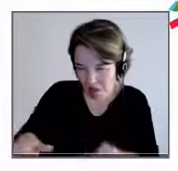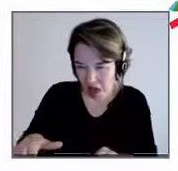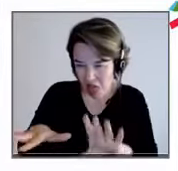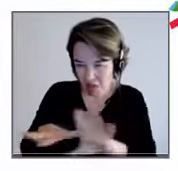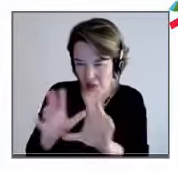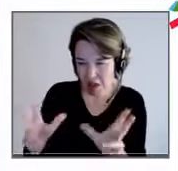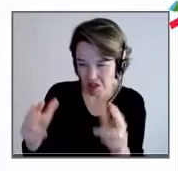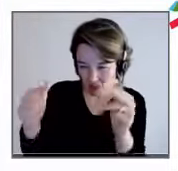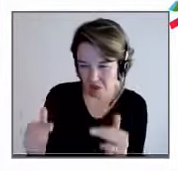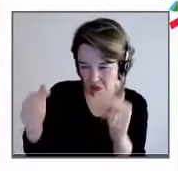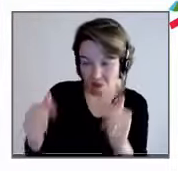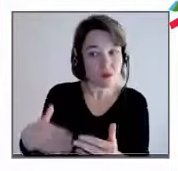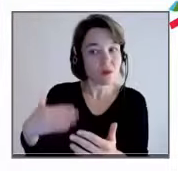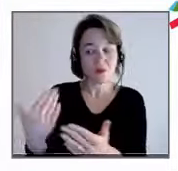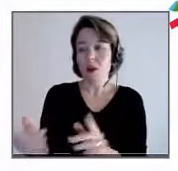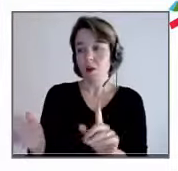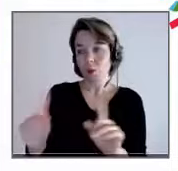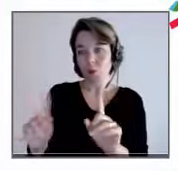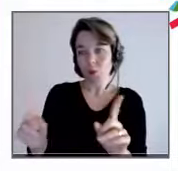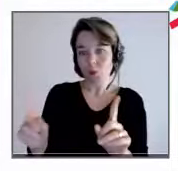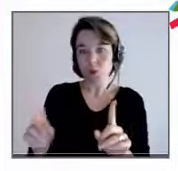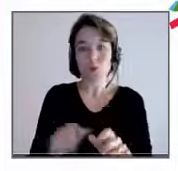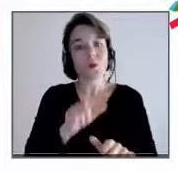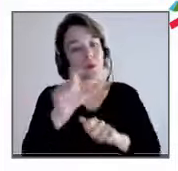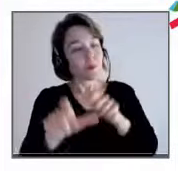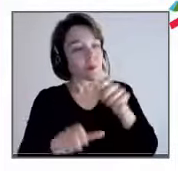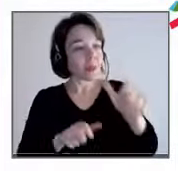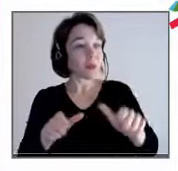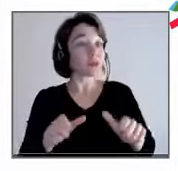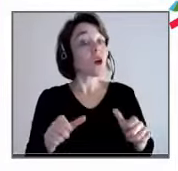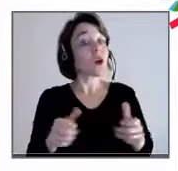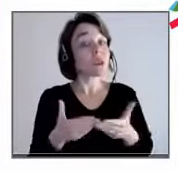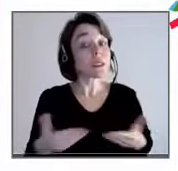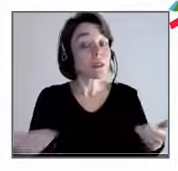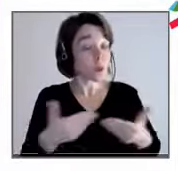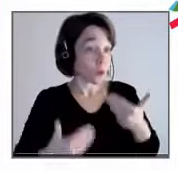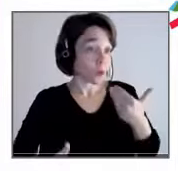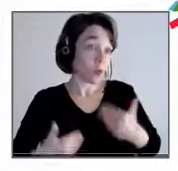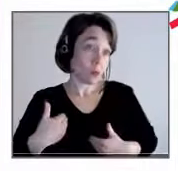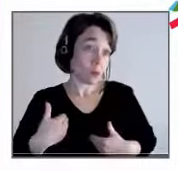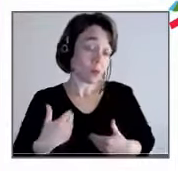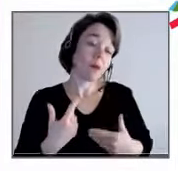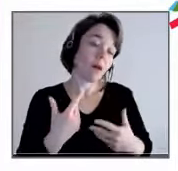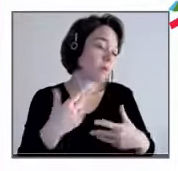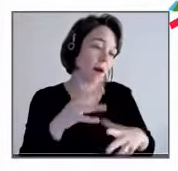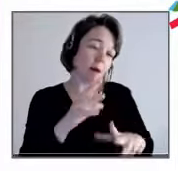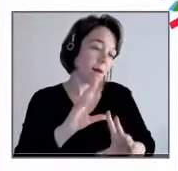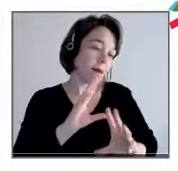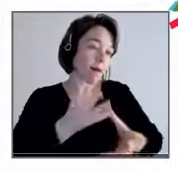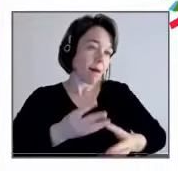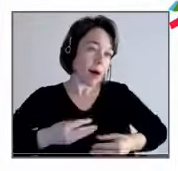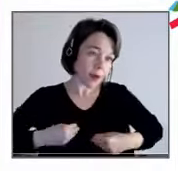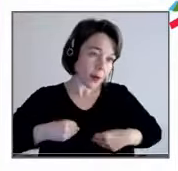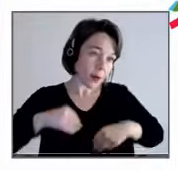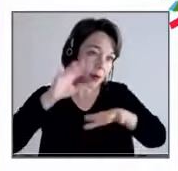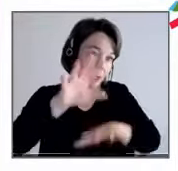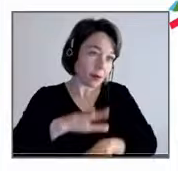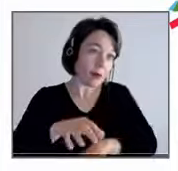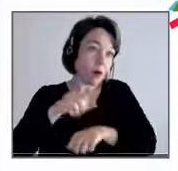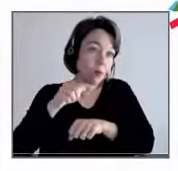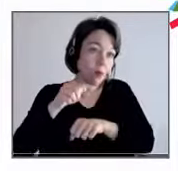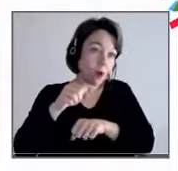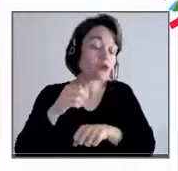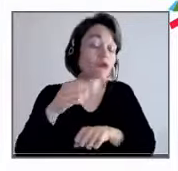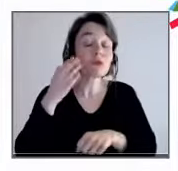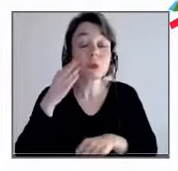l'accueil de personnes qui sont handicapées alors que c'est tellement plus facile de sélectionner à l'entrée sur des